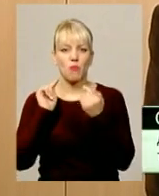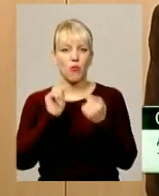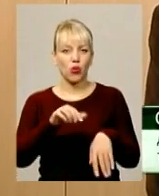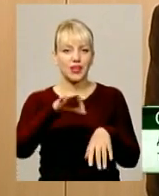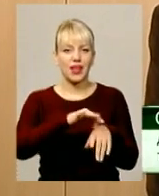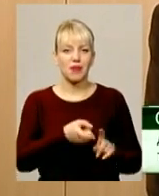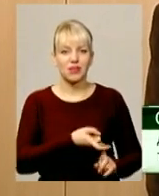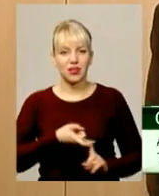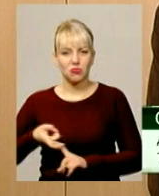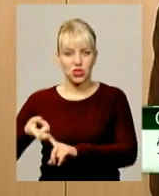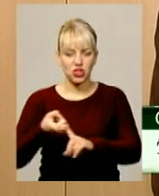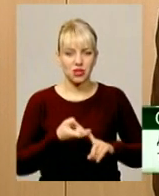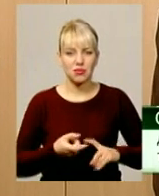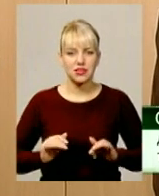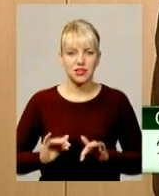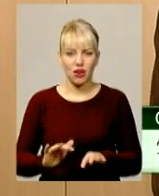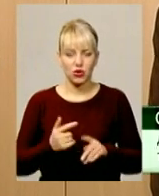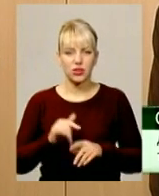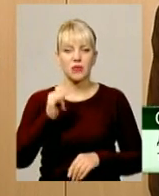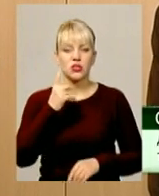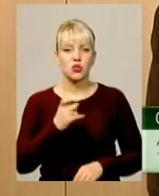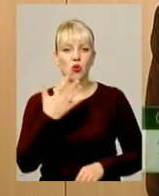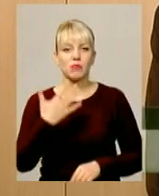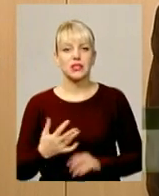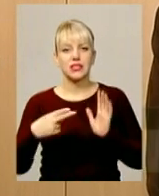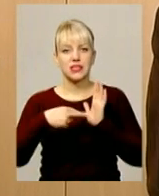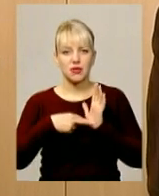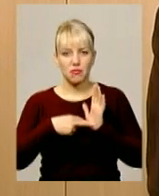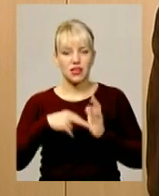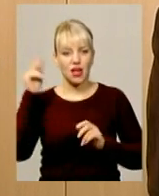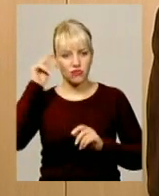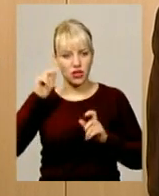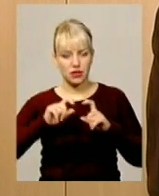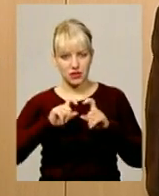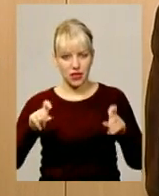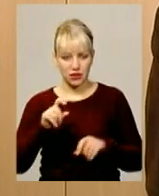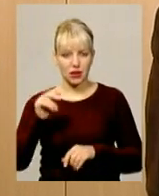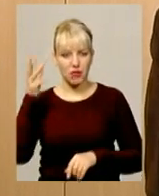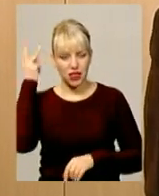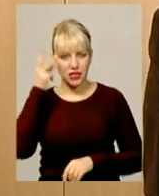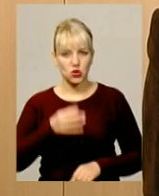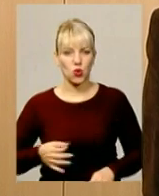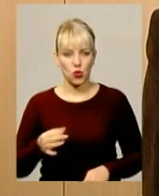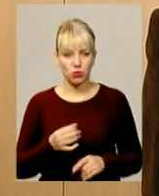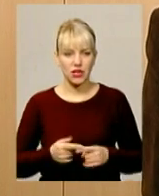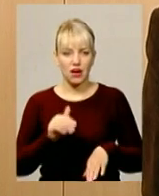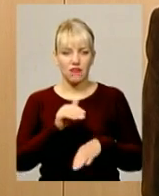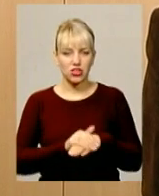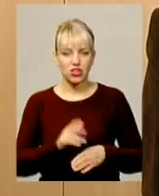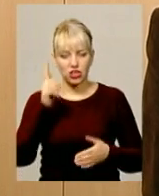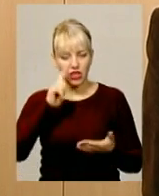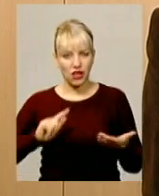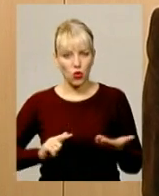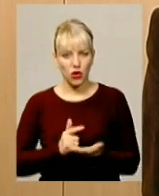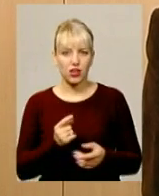заходами у 157 навчальних заходах Хмельницької області. Фактично географія цих заходів